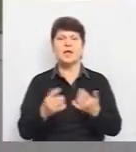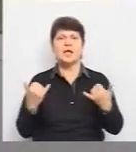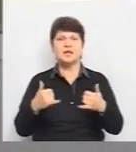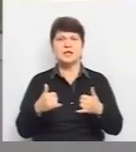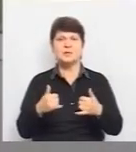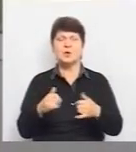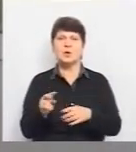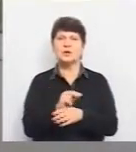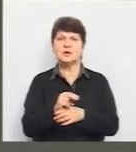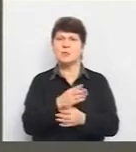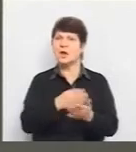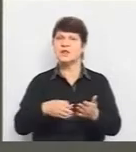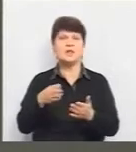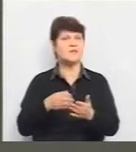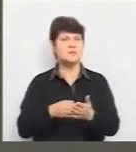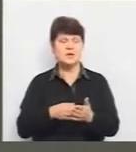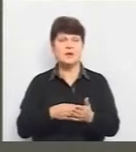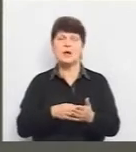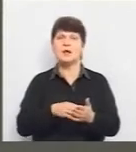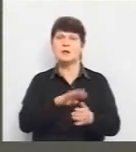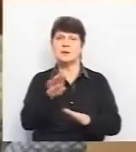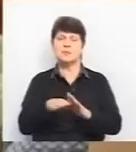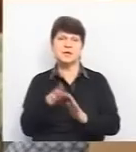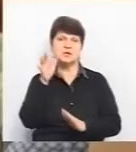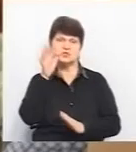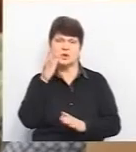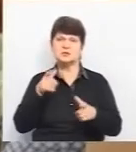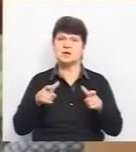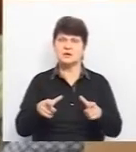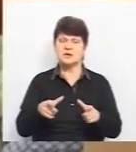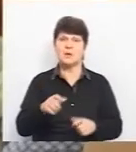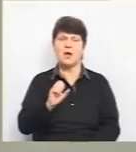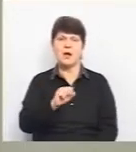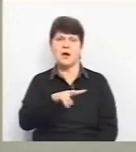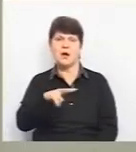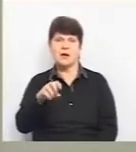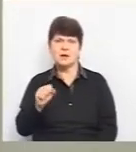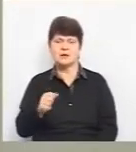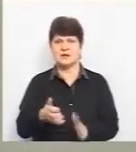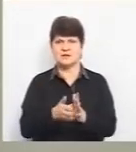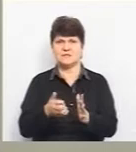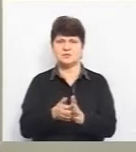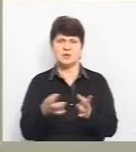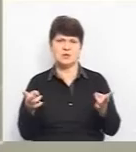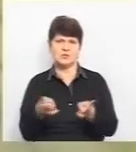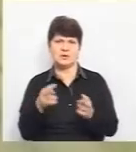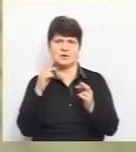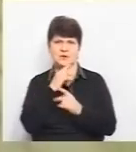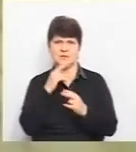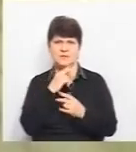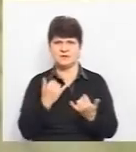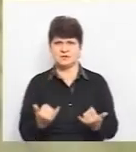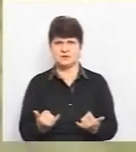карантину не відміняли. Проте, за словами Володимира Шамрая, нині в Подільському центрі онкології дефіцит необхідних препаратів.